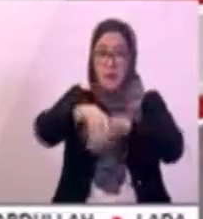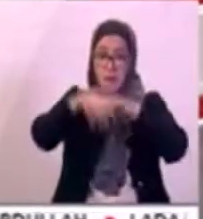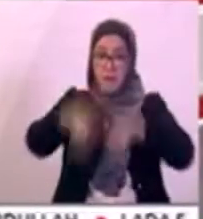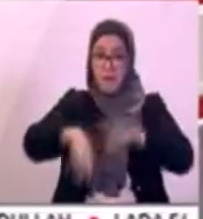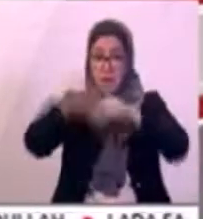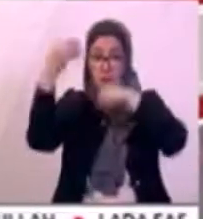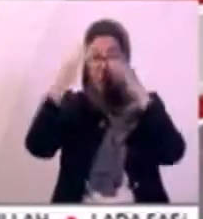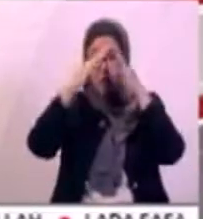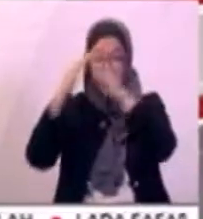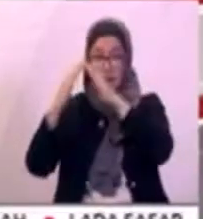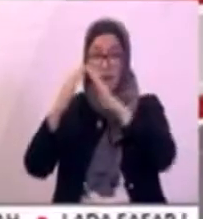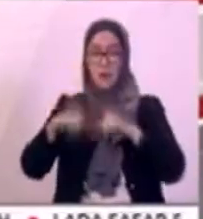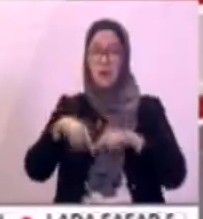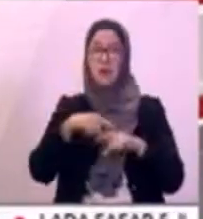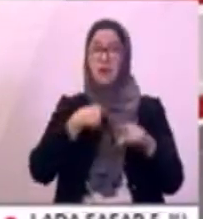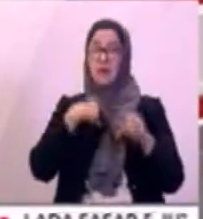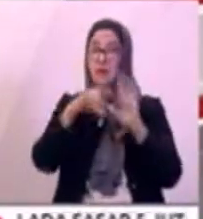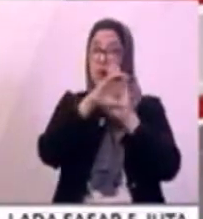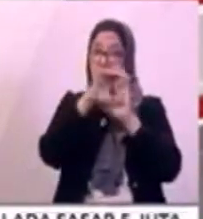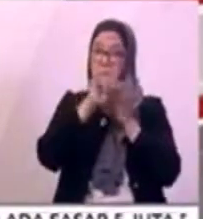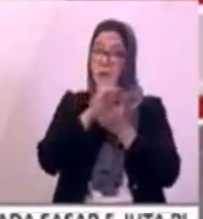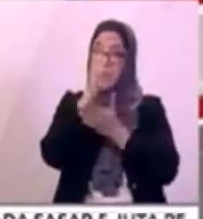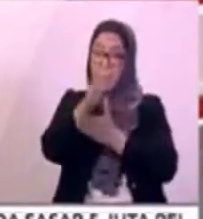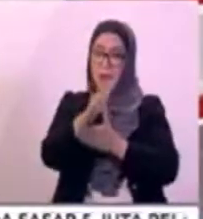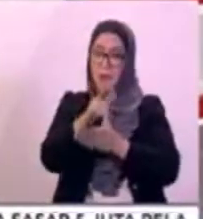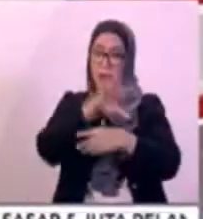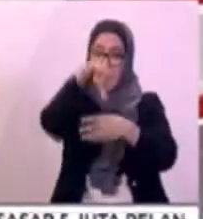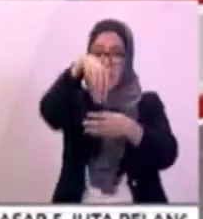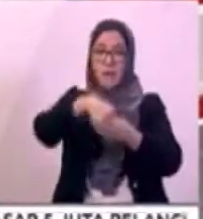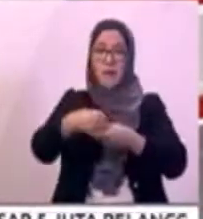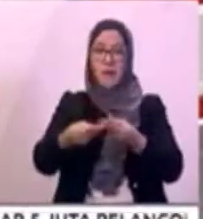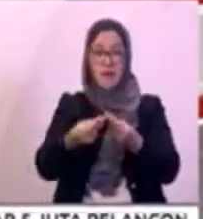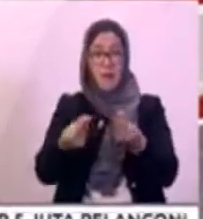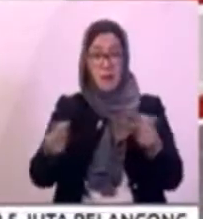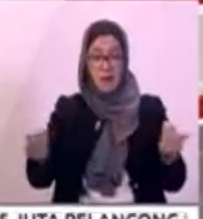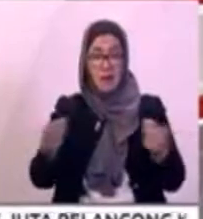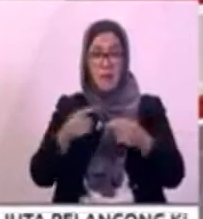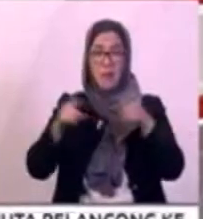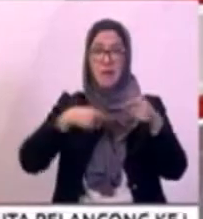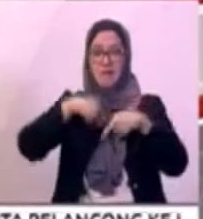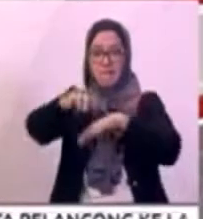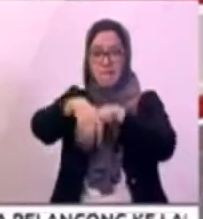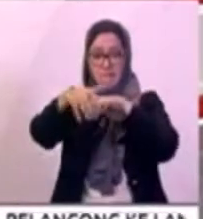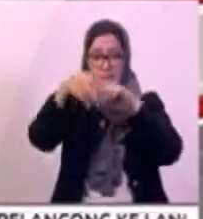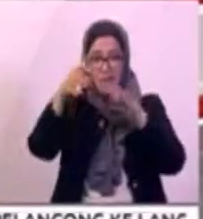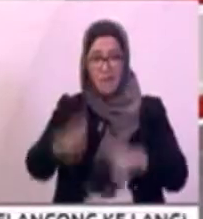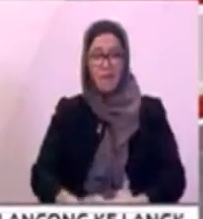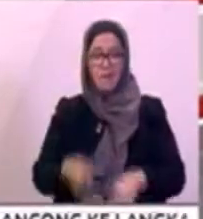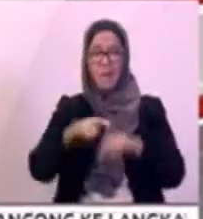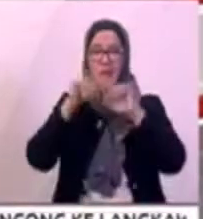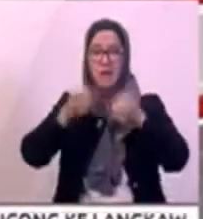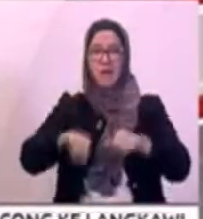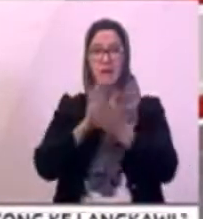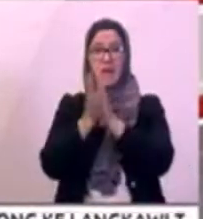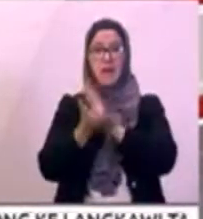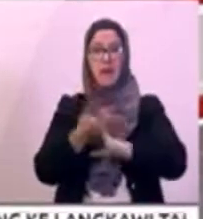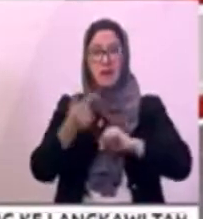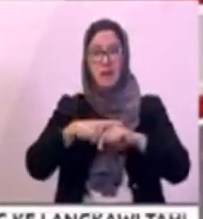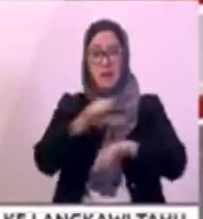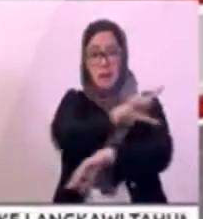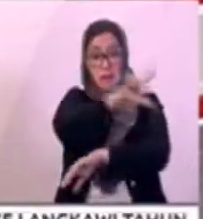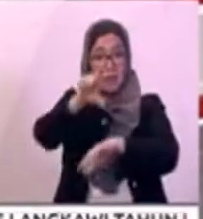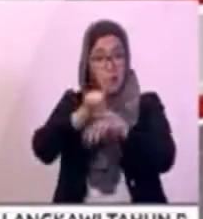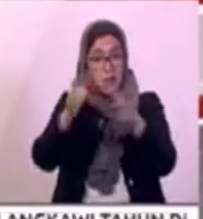model berkenaan melibatkan gabungan tanah milik petani yang berjiran sehingga menjadi estate besar yang dapat diusahakan